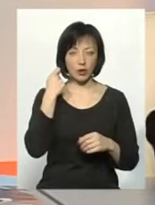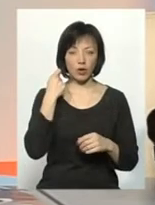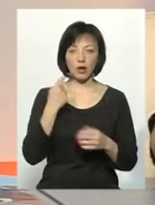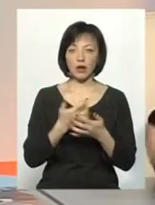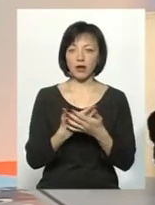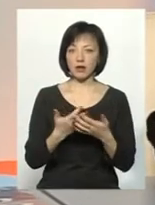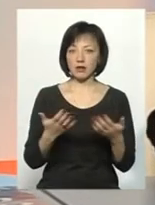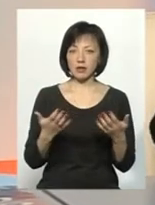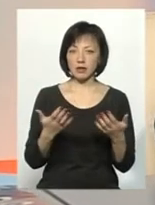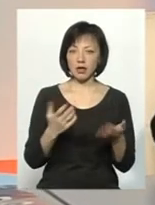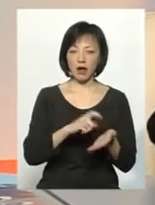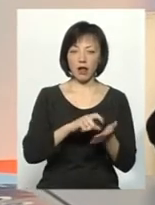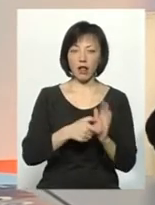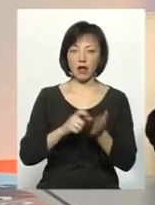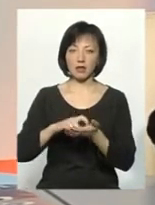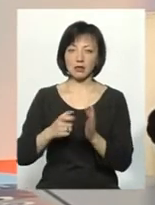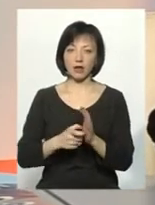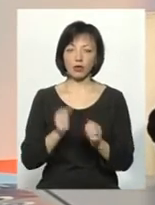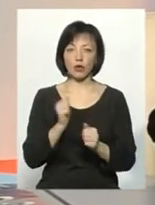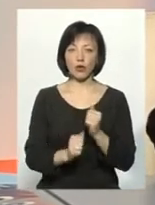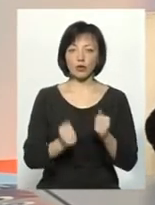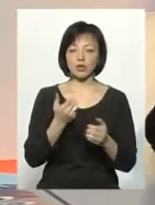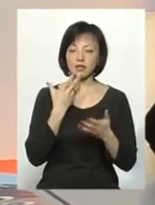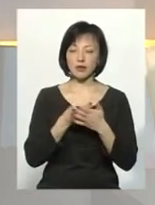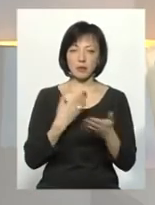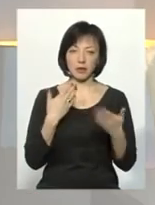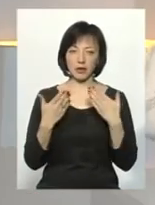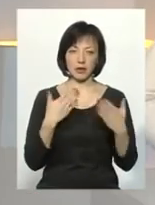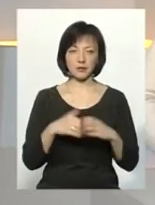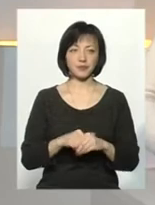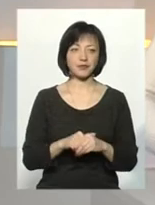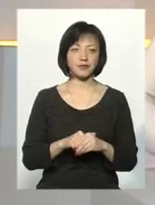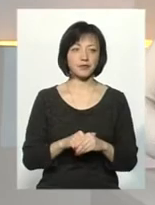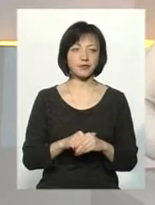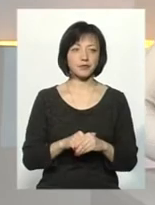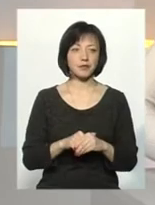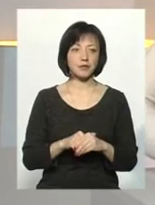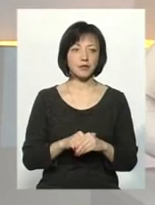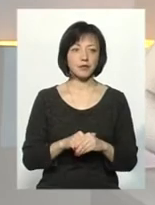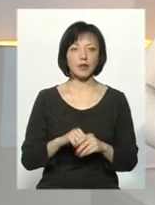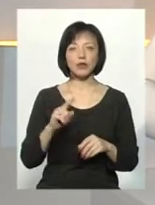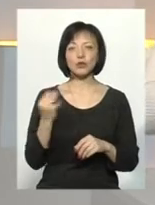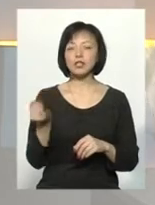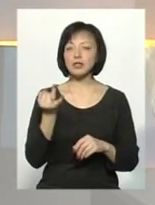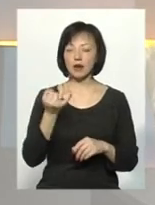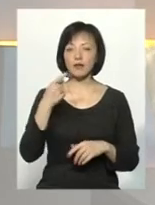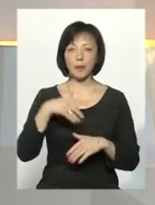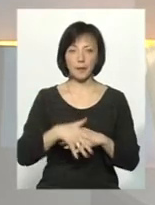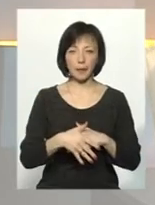в різних класах. Ось, до кожного свій підхід. Так, зрозуміло. Дуже цікаво.